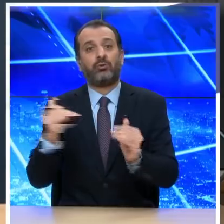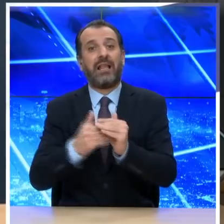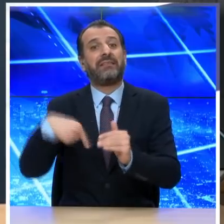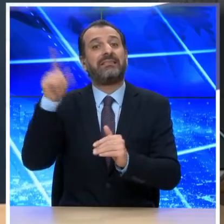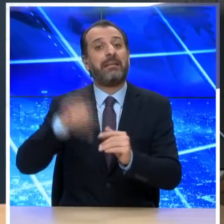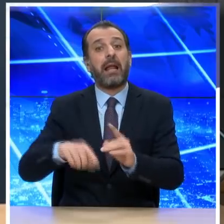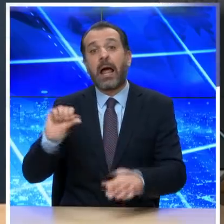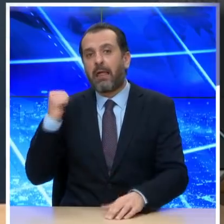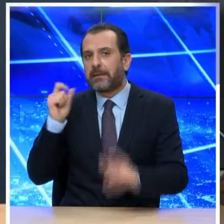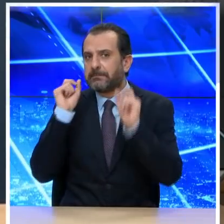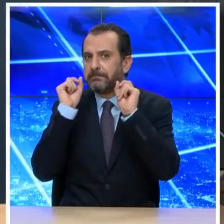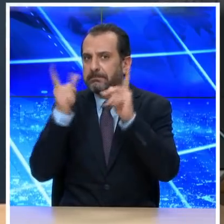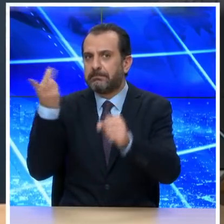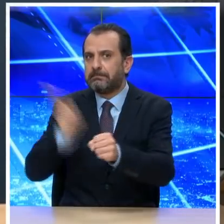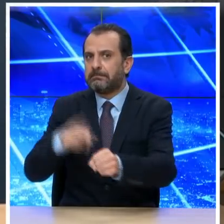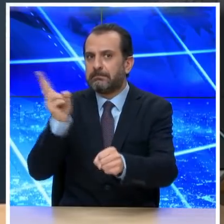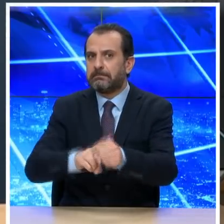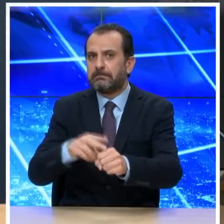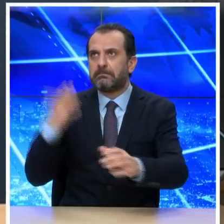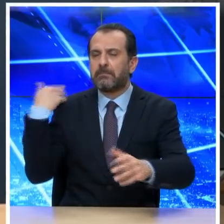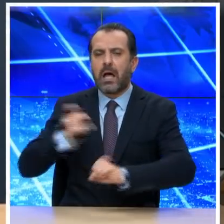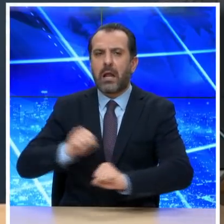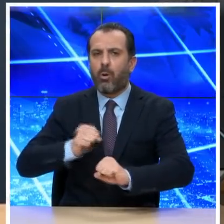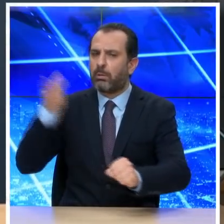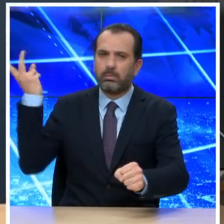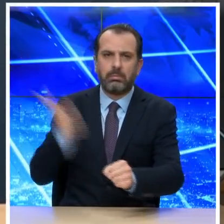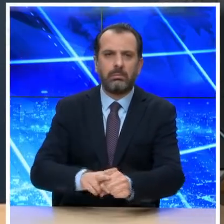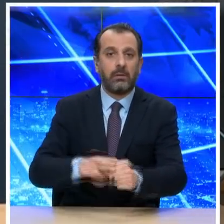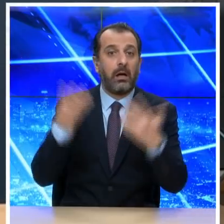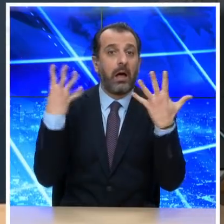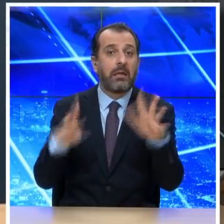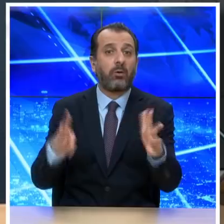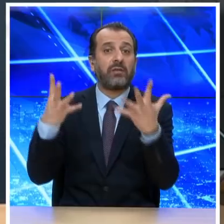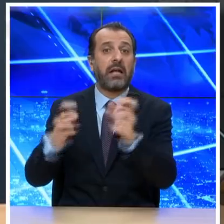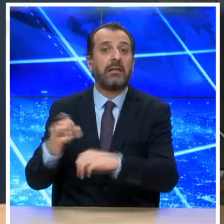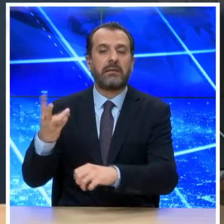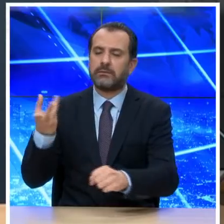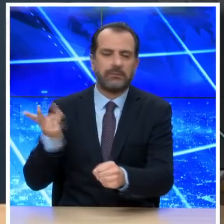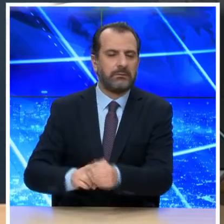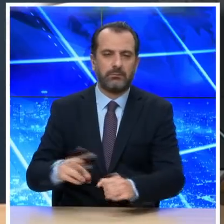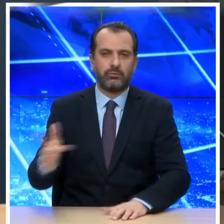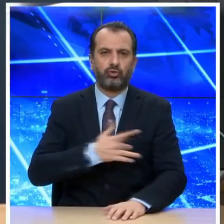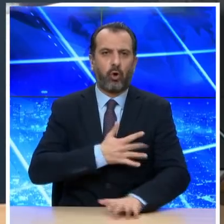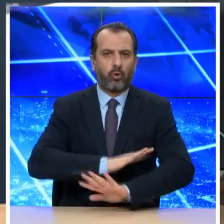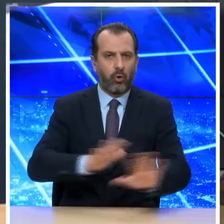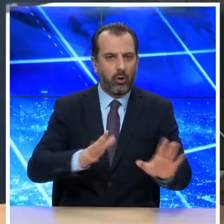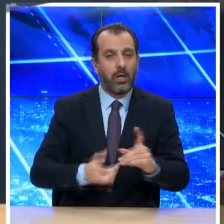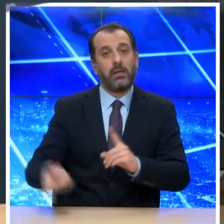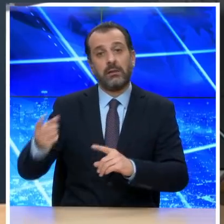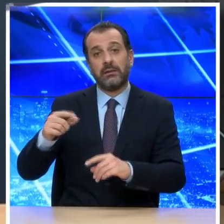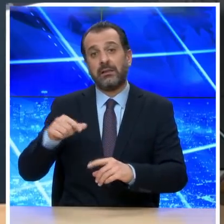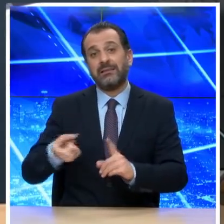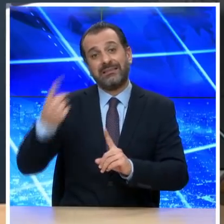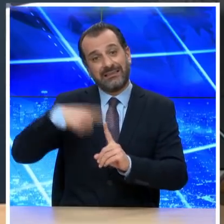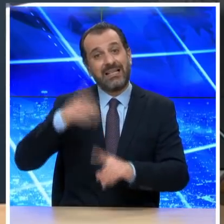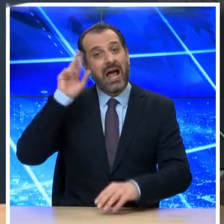χθες καταγράφηκε ρεκόρ θανάτων από την αρχή της πανδημίας φτάνοντας τους 993. Ρεκόρ θανάτων καταγράφηκε χθες και